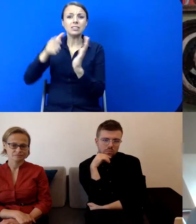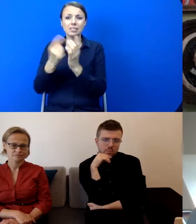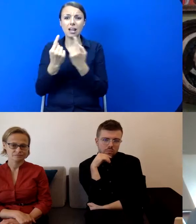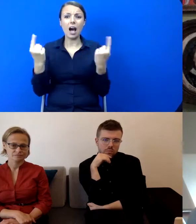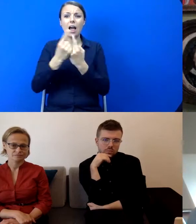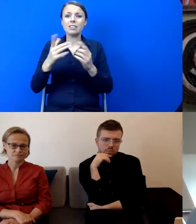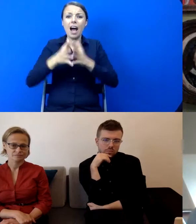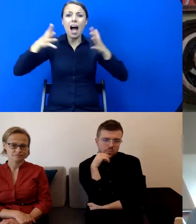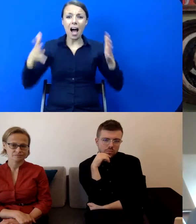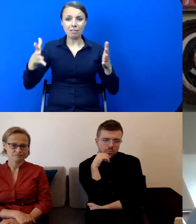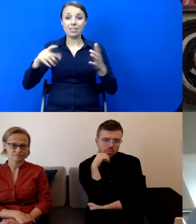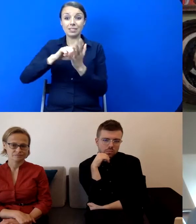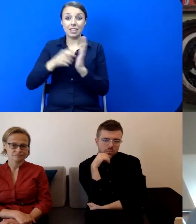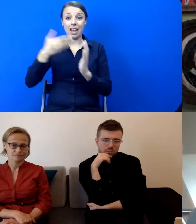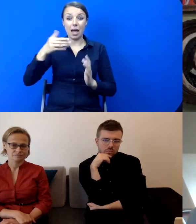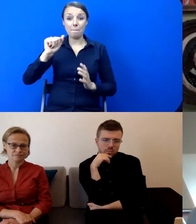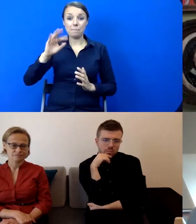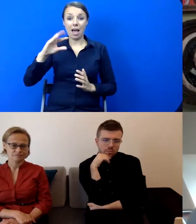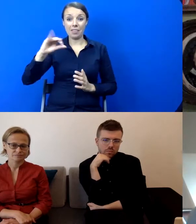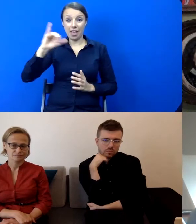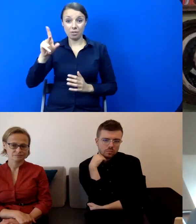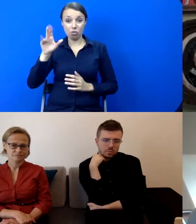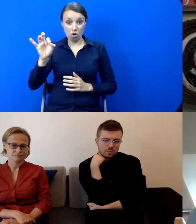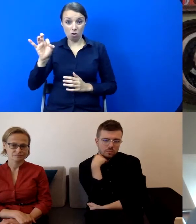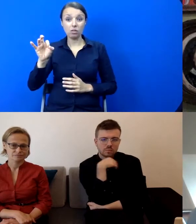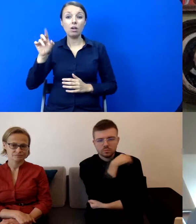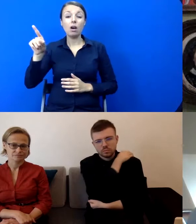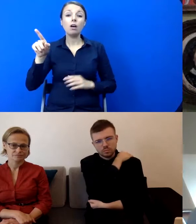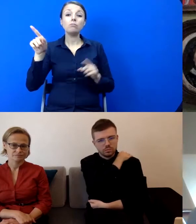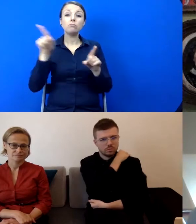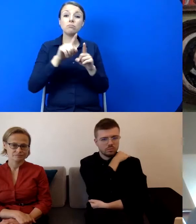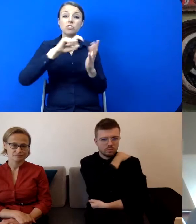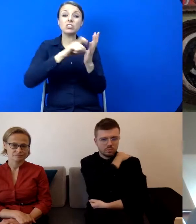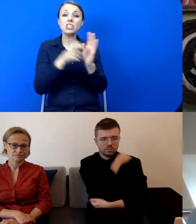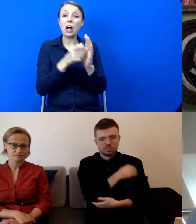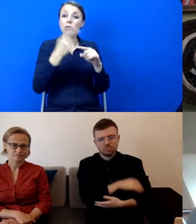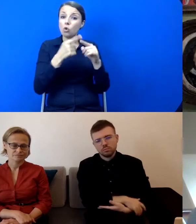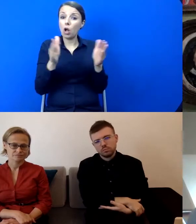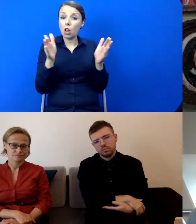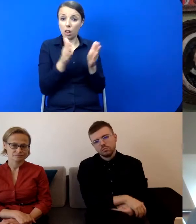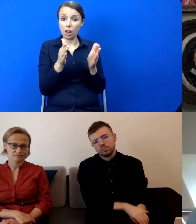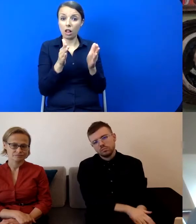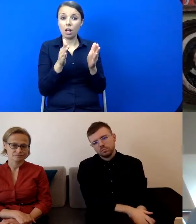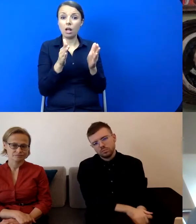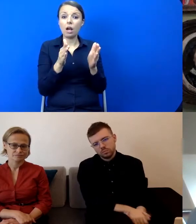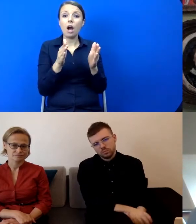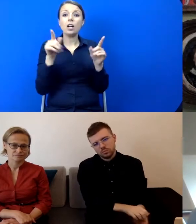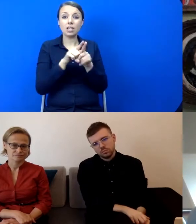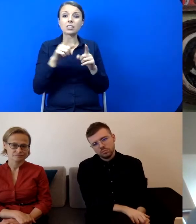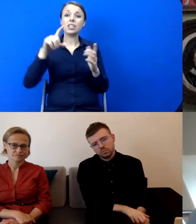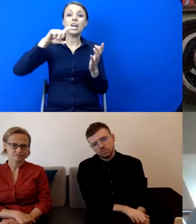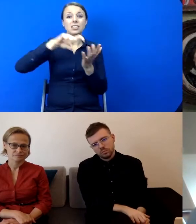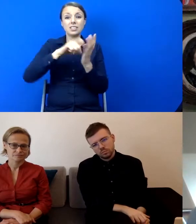matejkowskiej, skończywszy na mniejszych troszkę salach oraz salach na parterze,